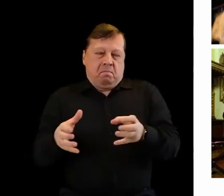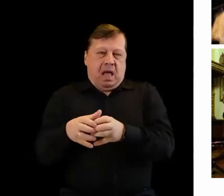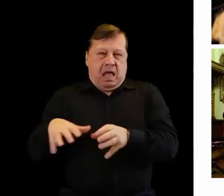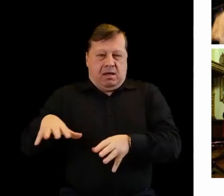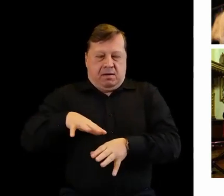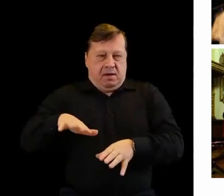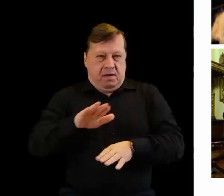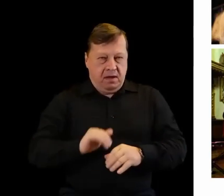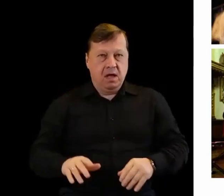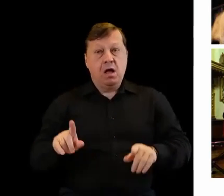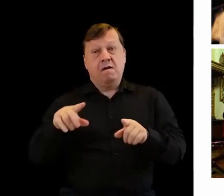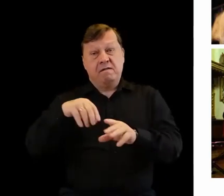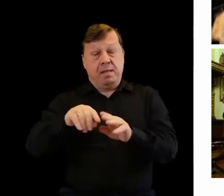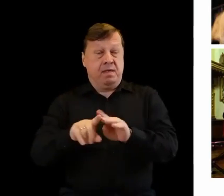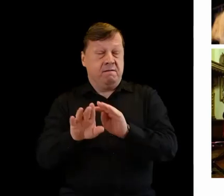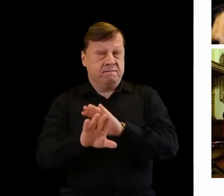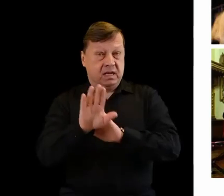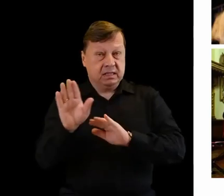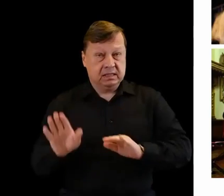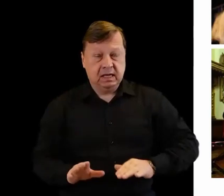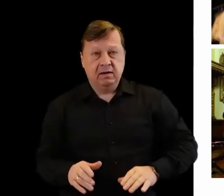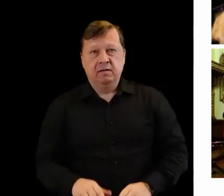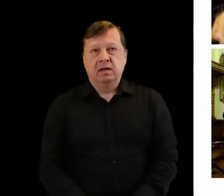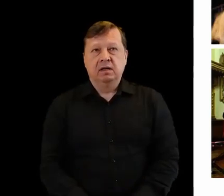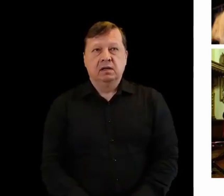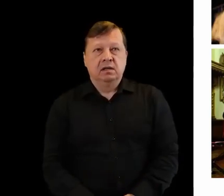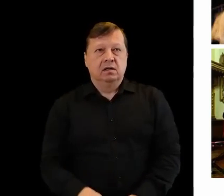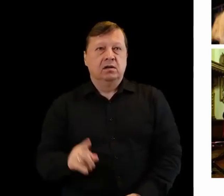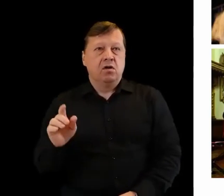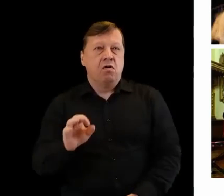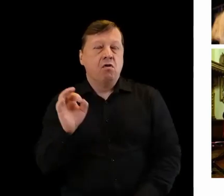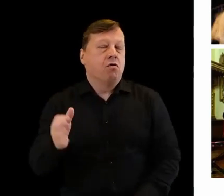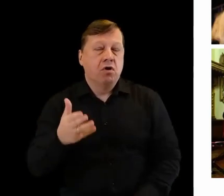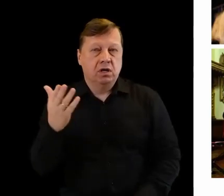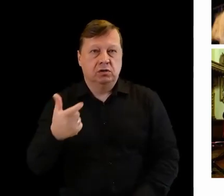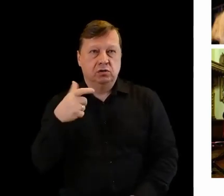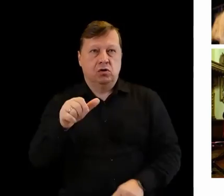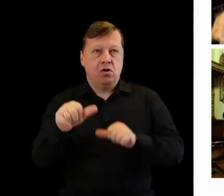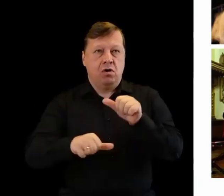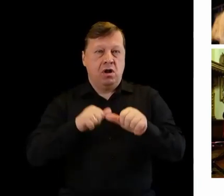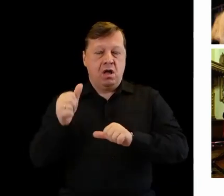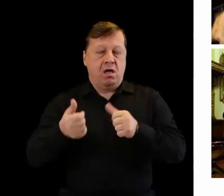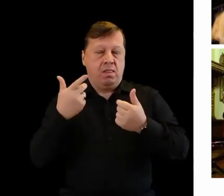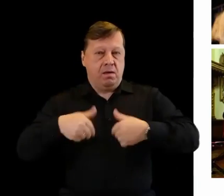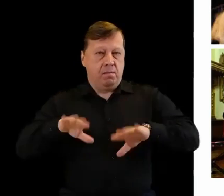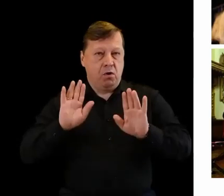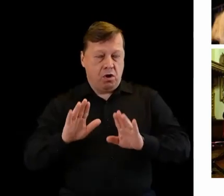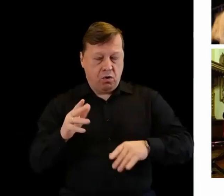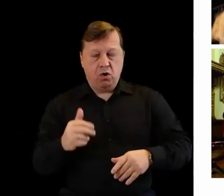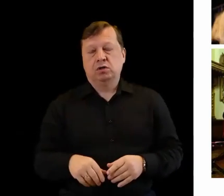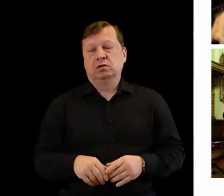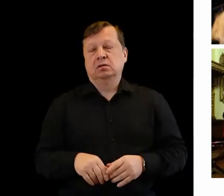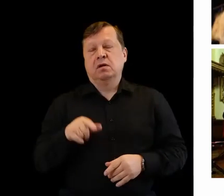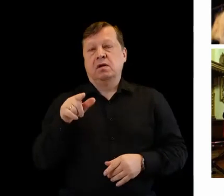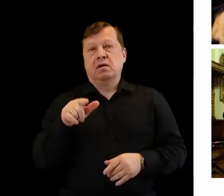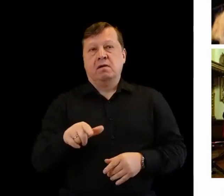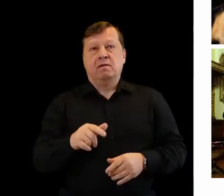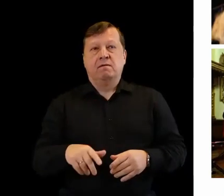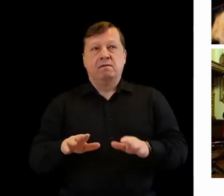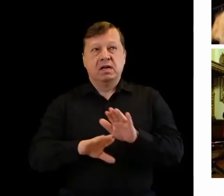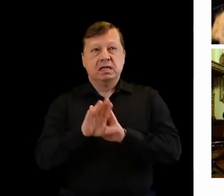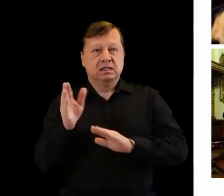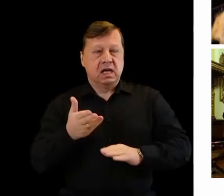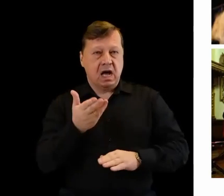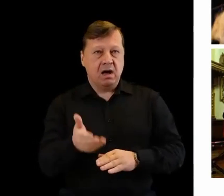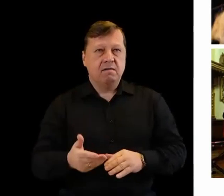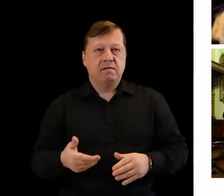wystawa z okazji setnej rocznicy odzyskania niepodległości. Wystawa Węgrowskie Drogi do